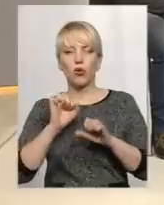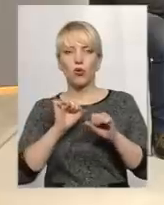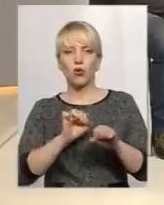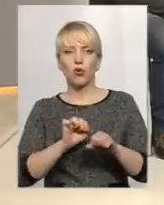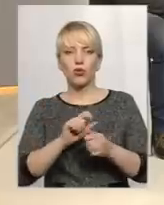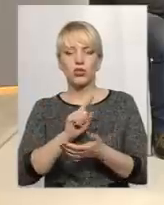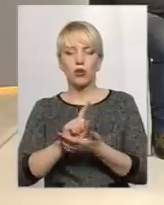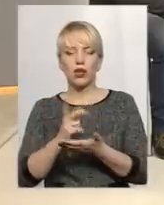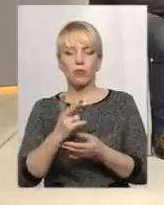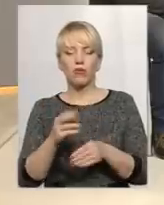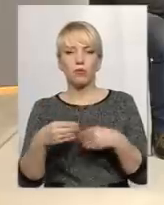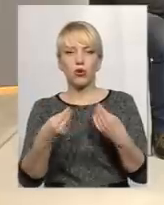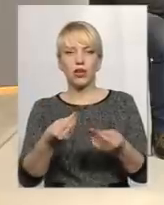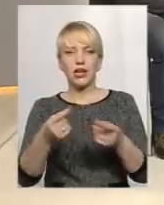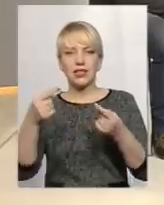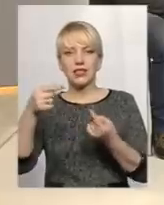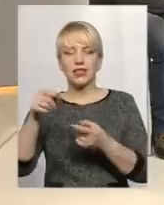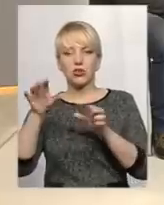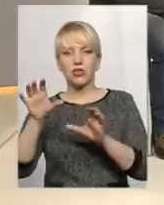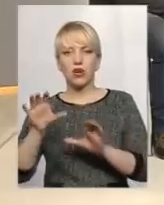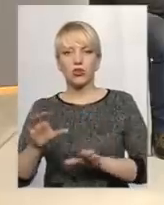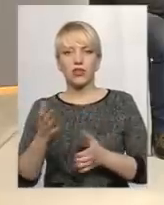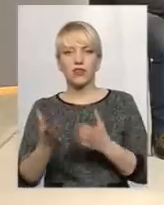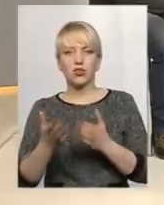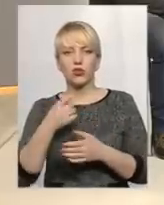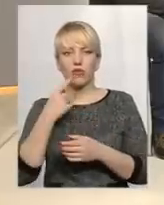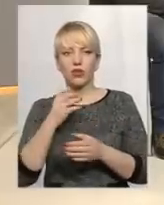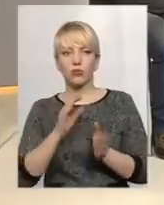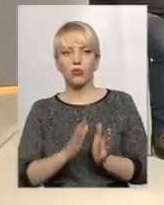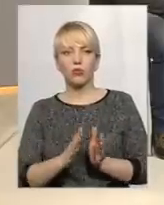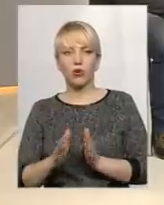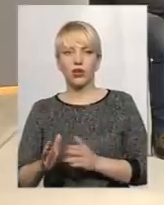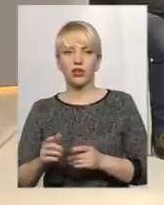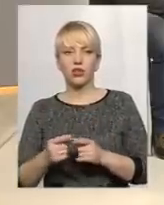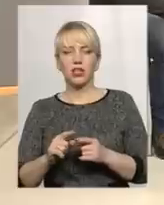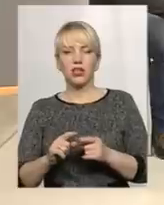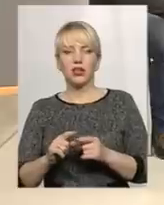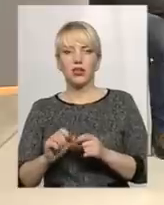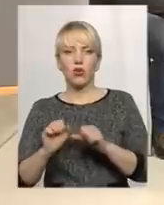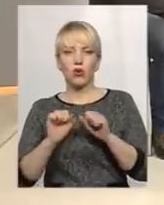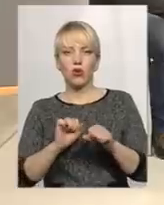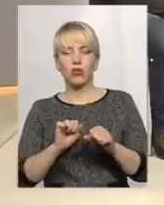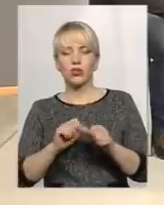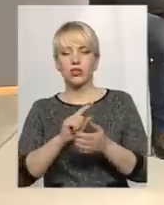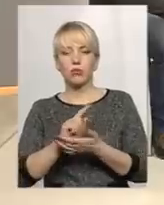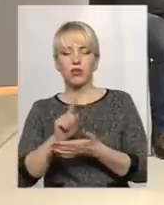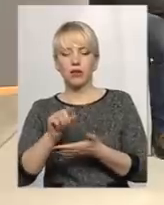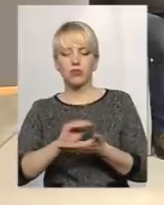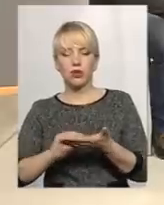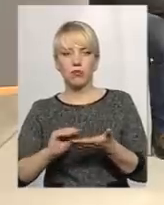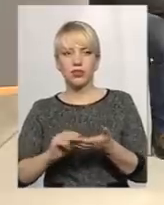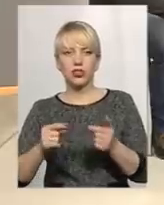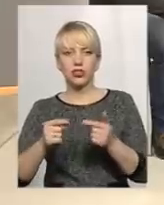покладені згідно чинного законодавства, якщо взяти порядок покладання охорони зобов'язань, то там чітко прописано на